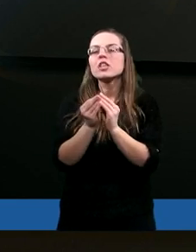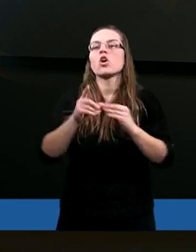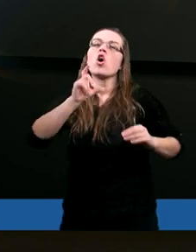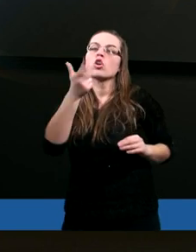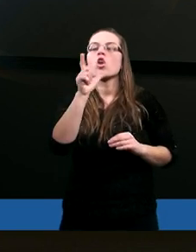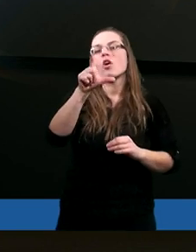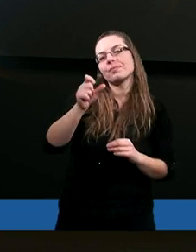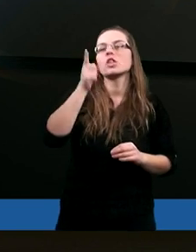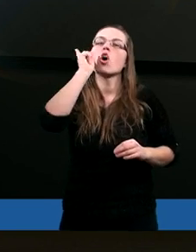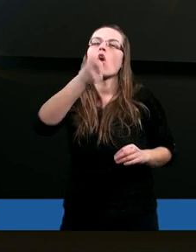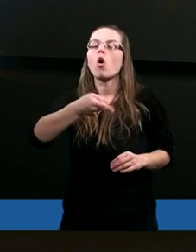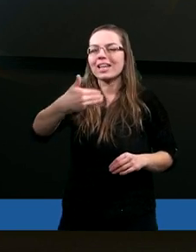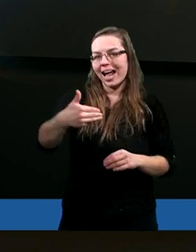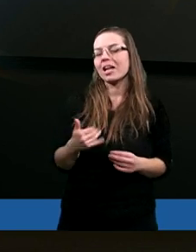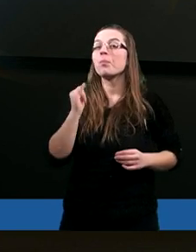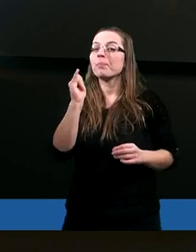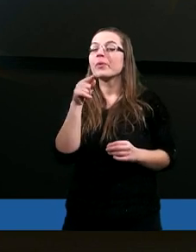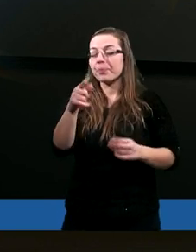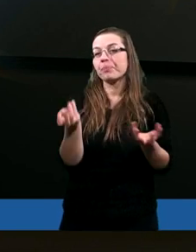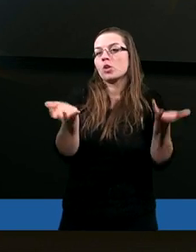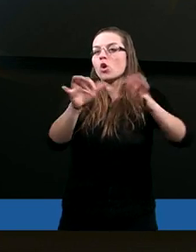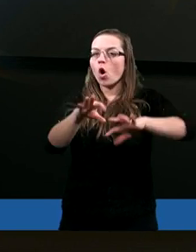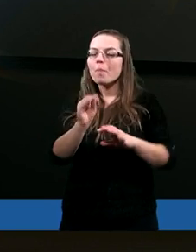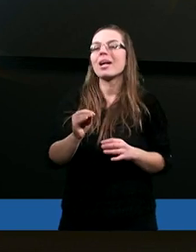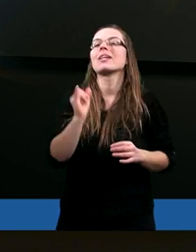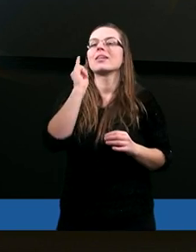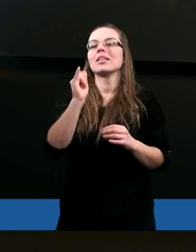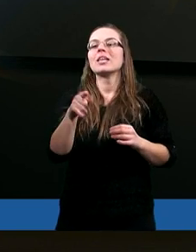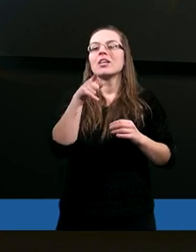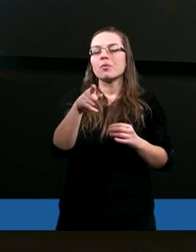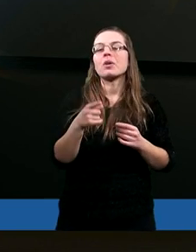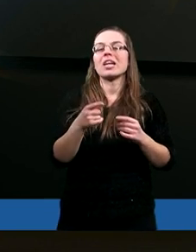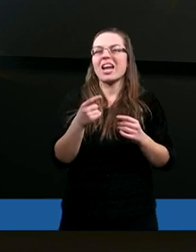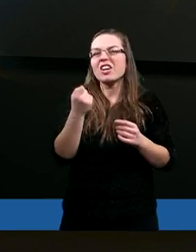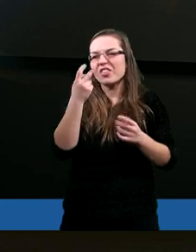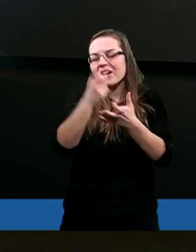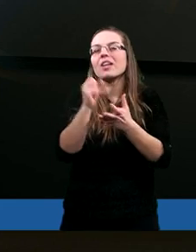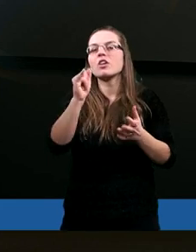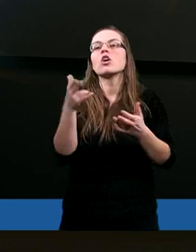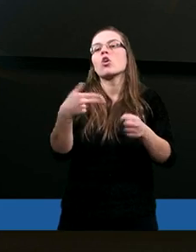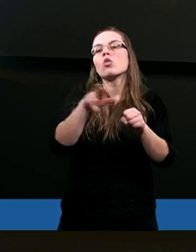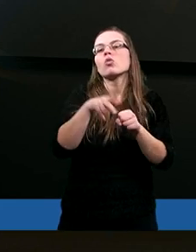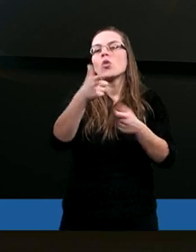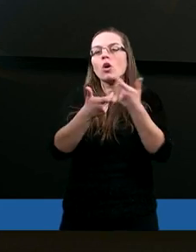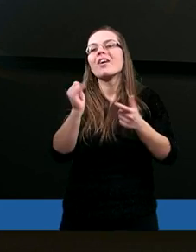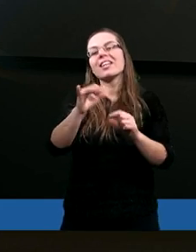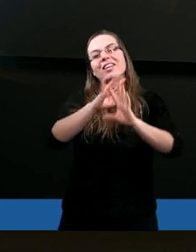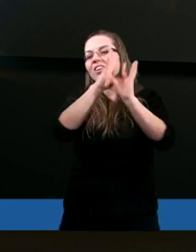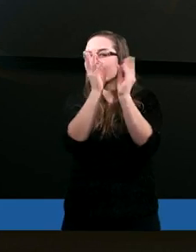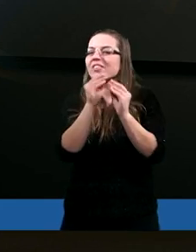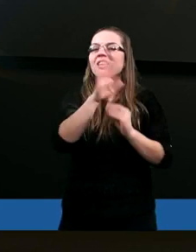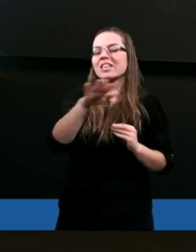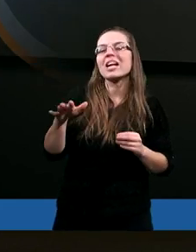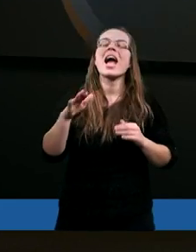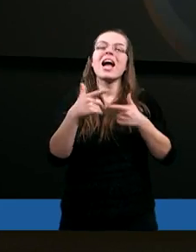Ci rozkazałem i namiot zgromadzenia, i skrzynię świadectwa, i wieko, które jest na niej, i wszystkie